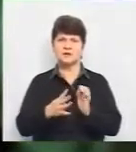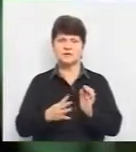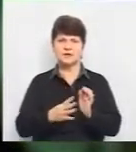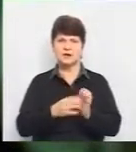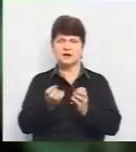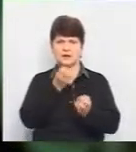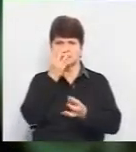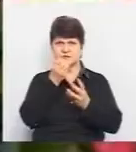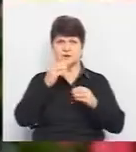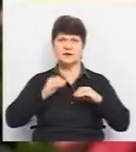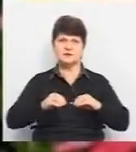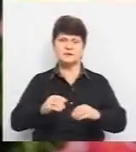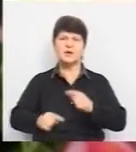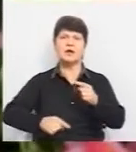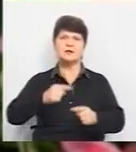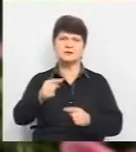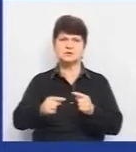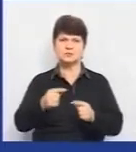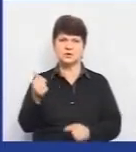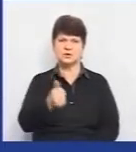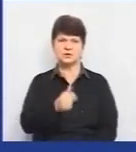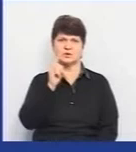петуні саджатимуть з наступного тижня у Вінниці.